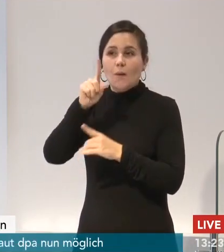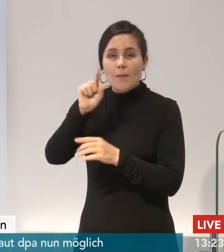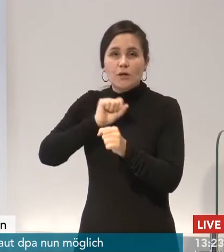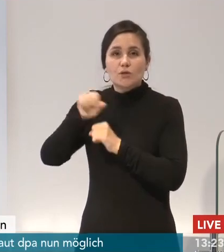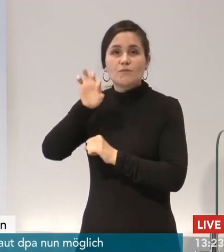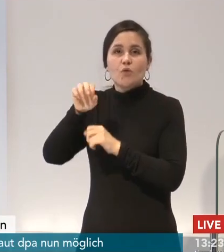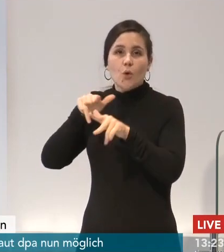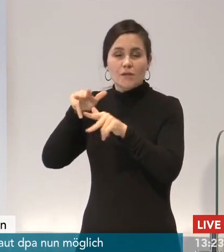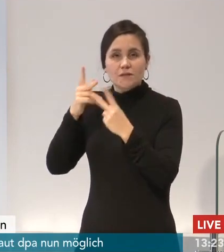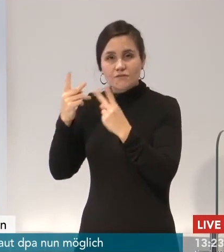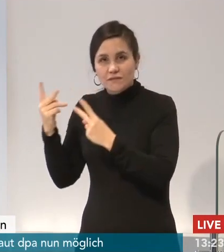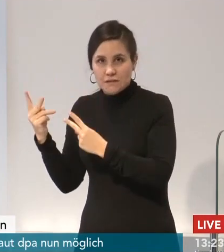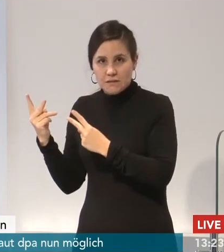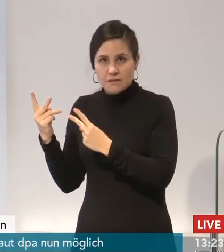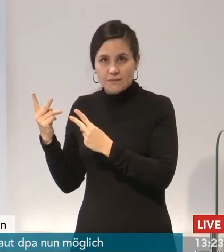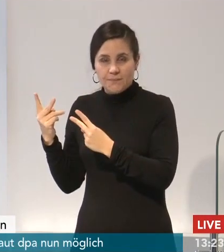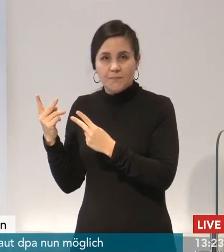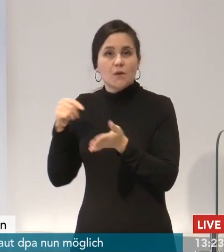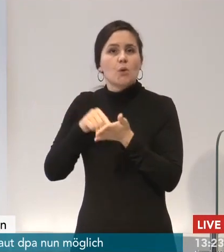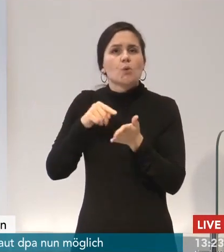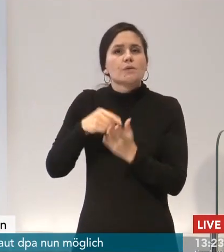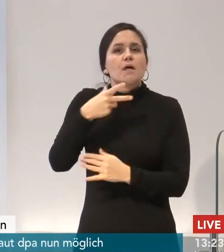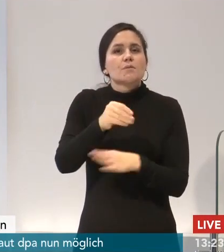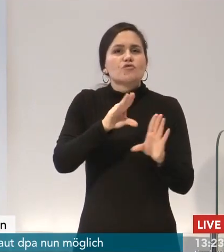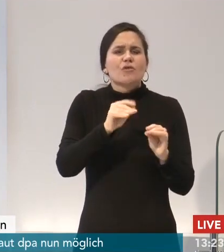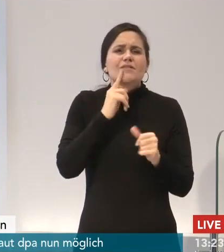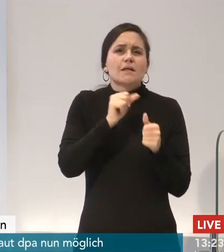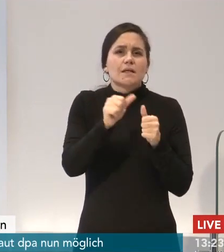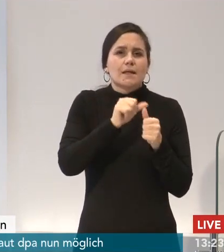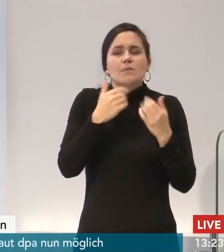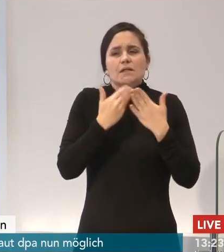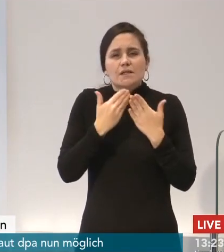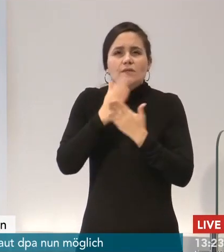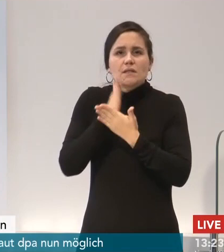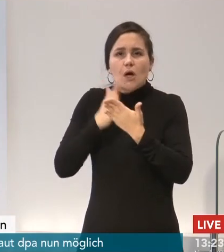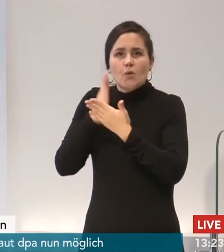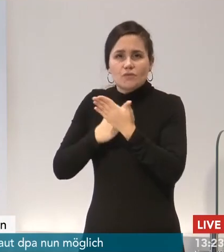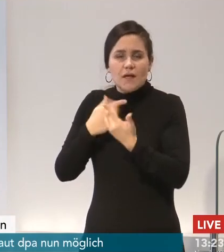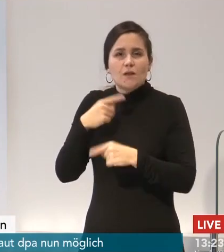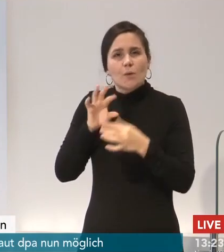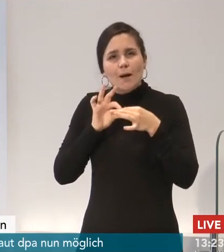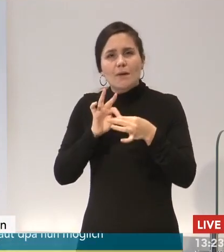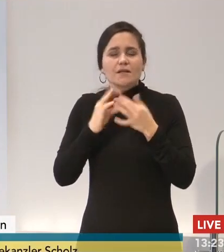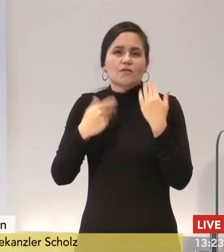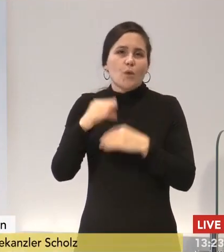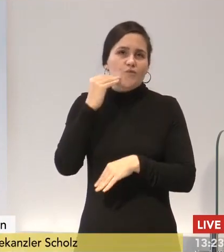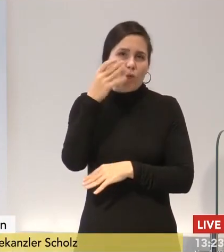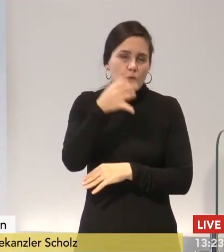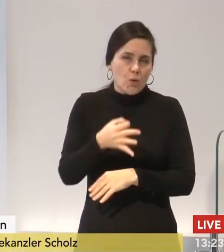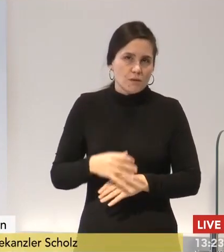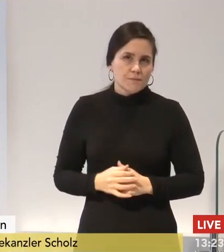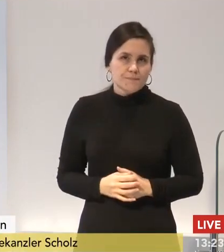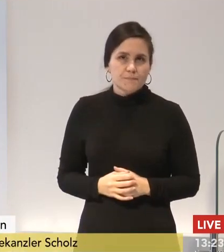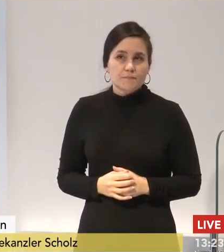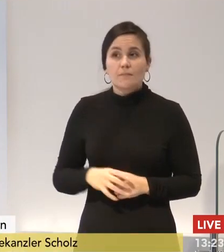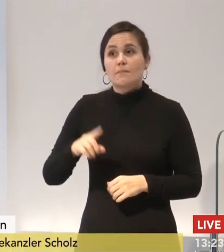Knappheit des Impfstoffs werden wir diese Begrenzung vorübergehend vornehmen, bis überall im Land deutlich mehr Impfstoff und damit auch mehr